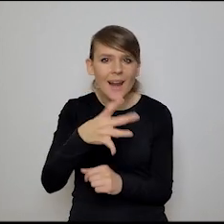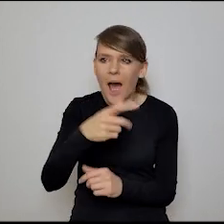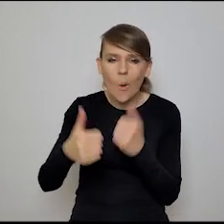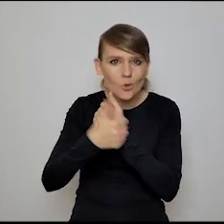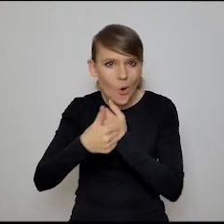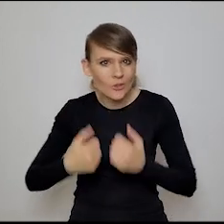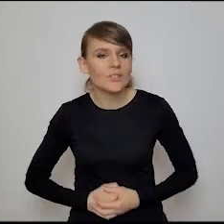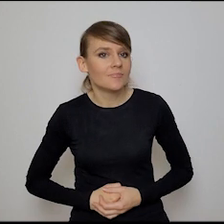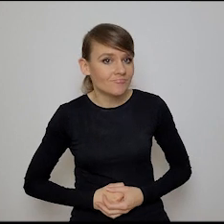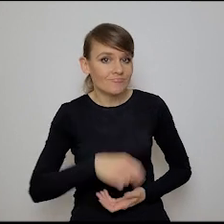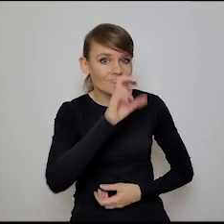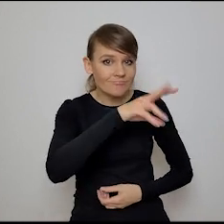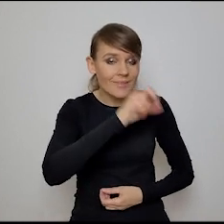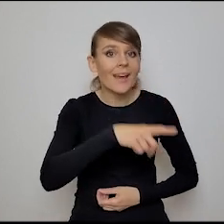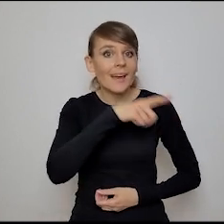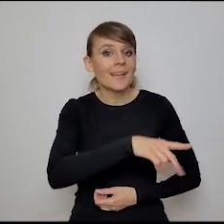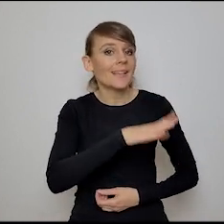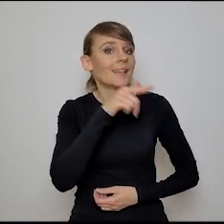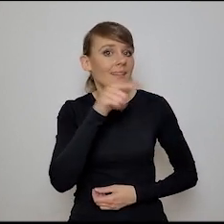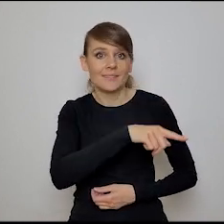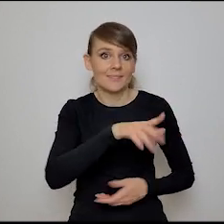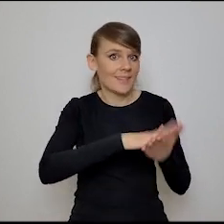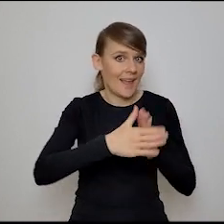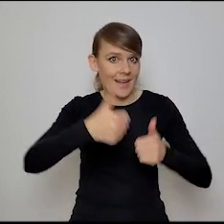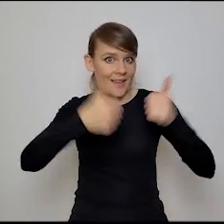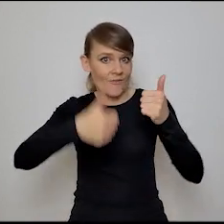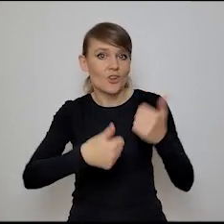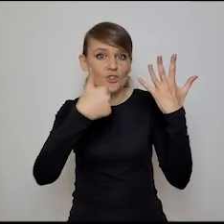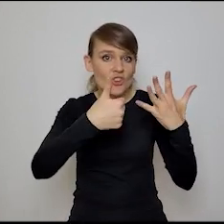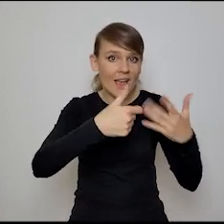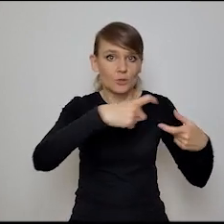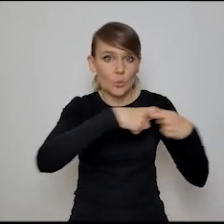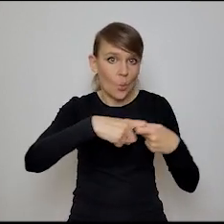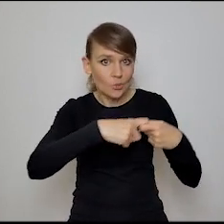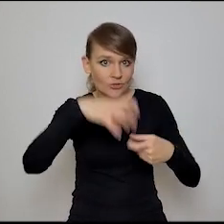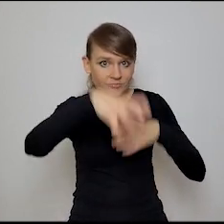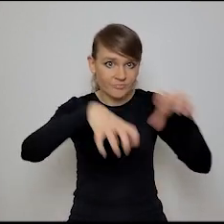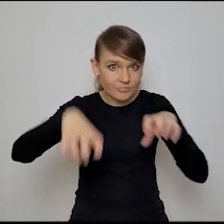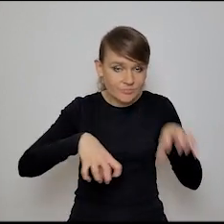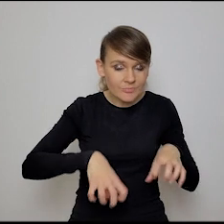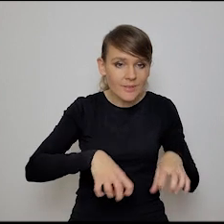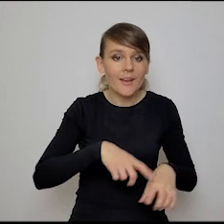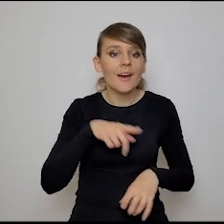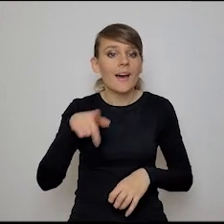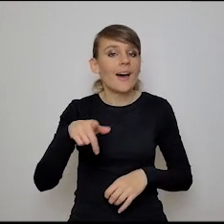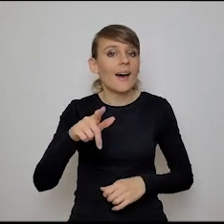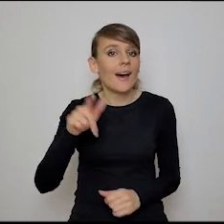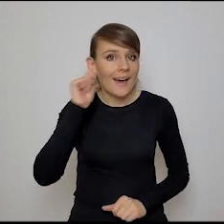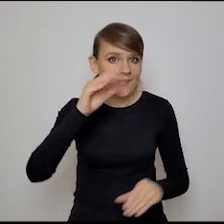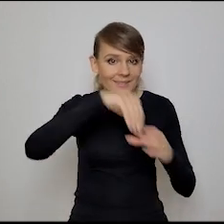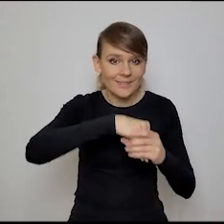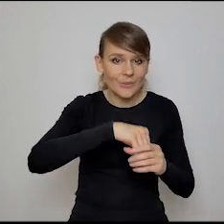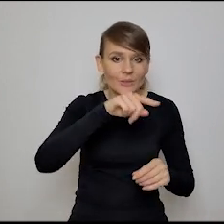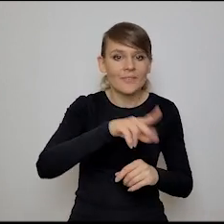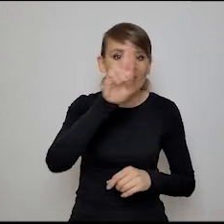No tak, ale tutaj powiem... I tak, ale mają ze sobą rywalizować. Jest sześć drużyn, które... Ona tam jest... Ona jest druga, ona